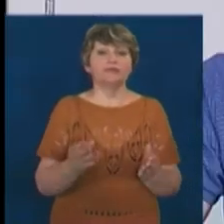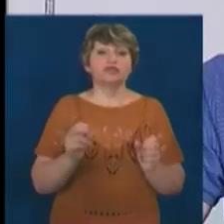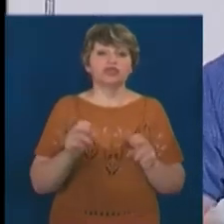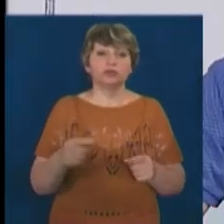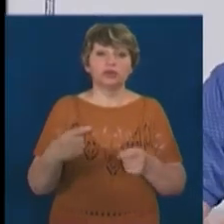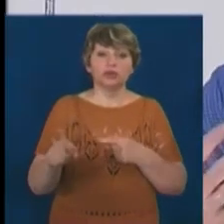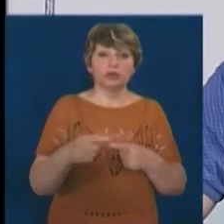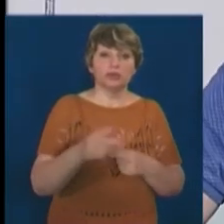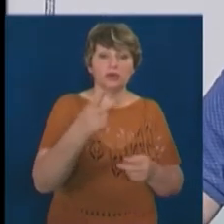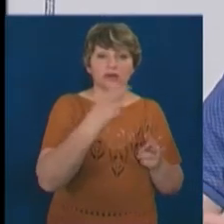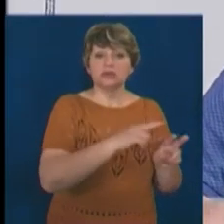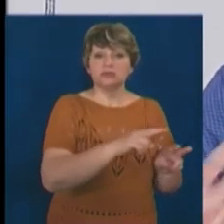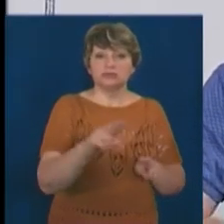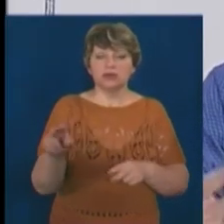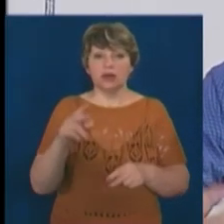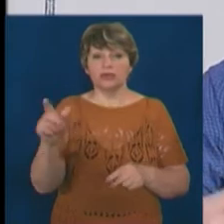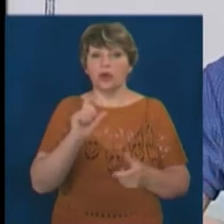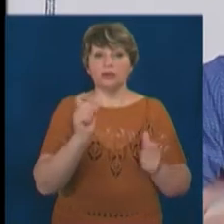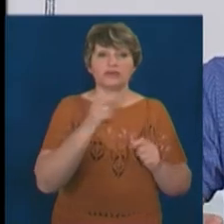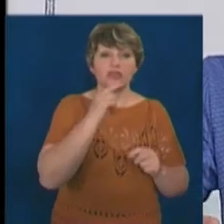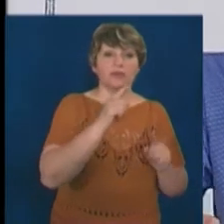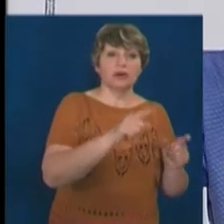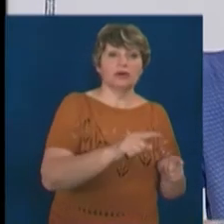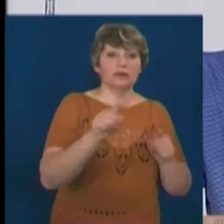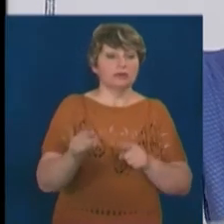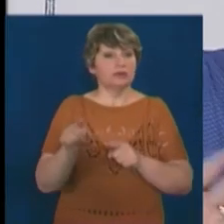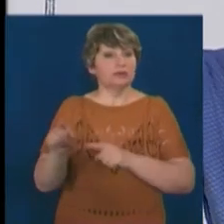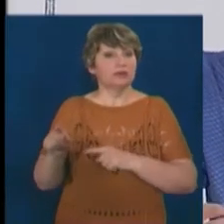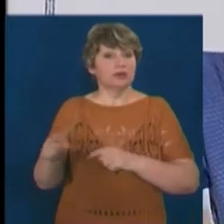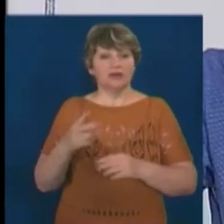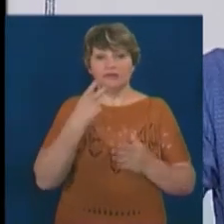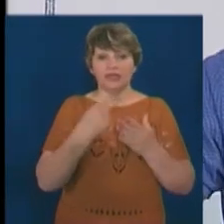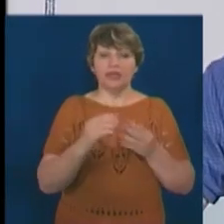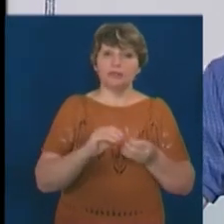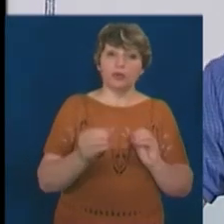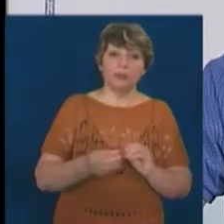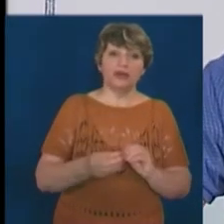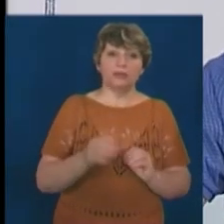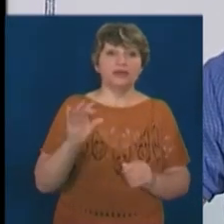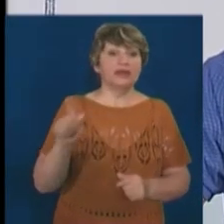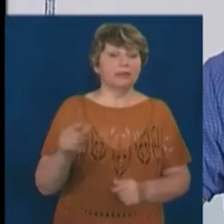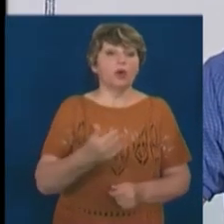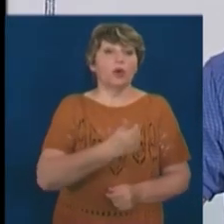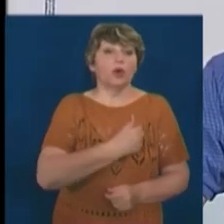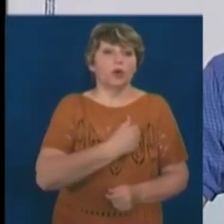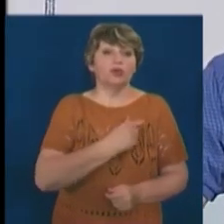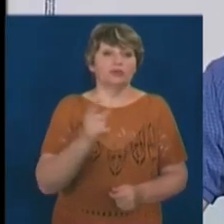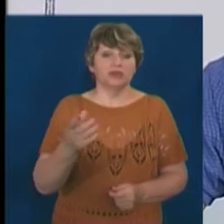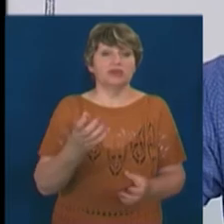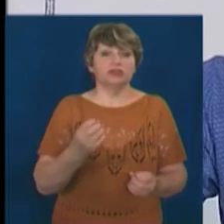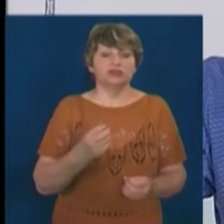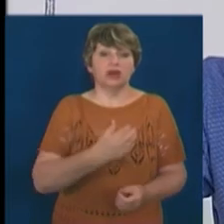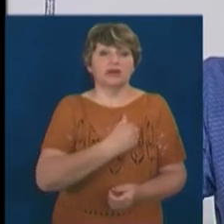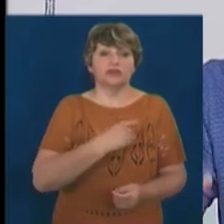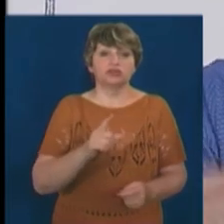дивляться навколо. Вони звертають увагу і їм болюче реагують на проблеми, які вони бачать навколо себе. Їм хочеться. Вони заряджені на те, щоб